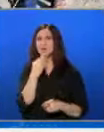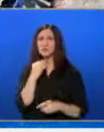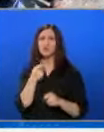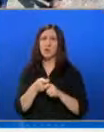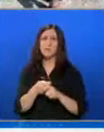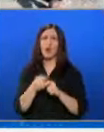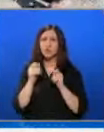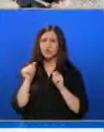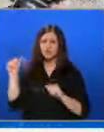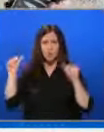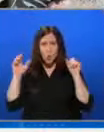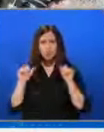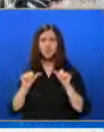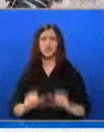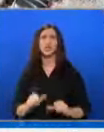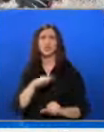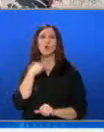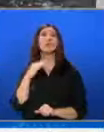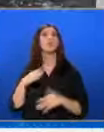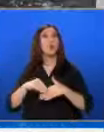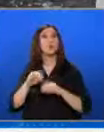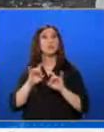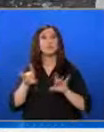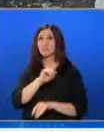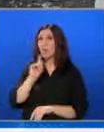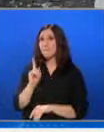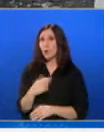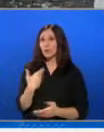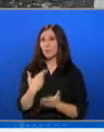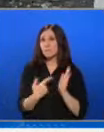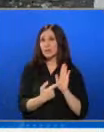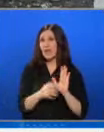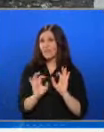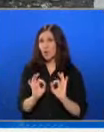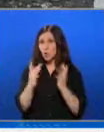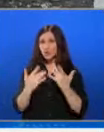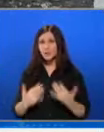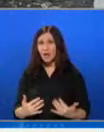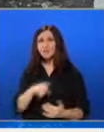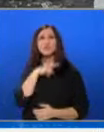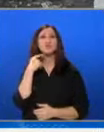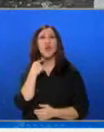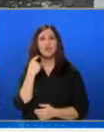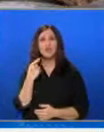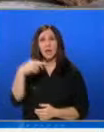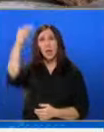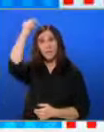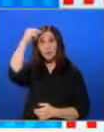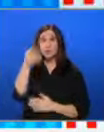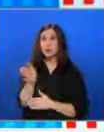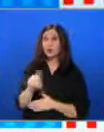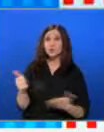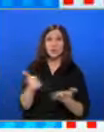ужасно клане. От ОНС общиха, че не могат да представят точни данни за жертвите. А